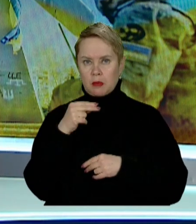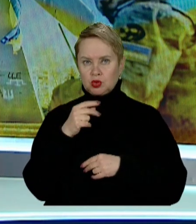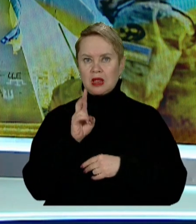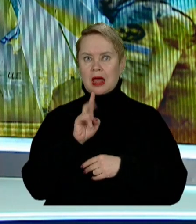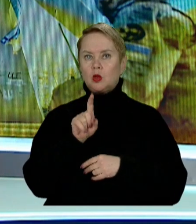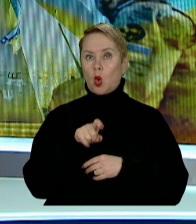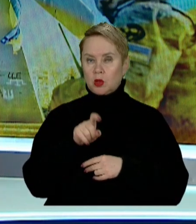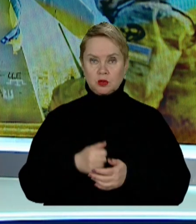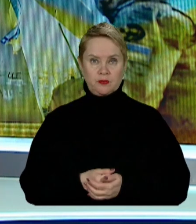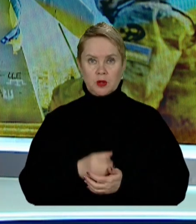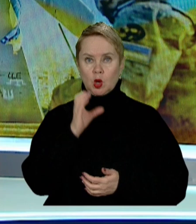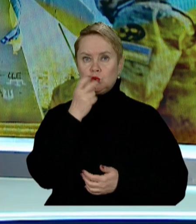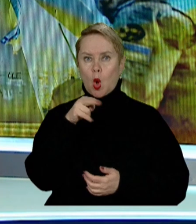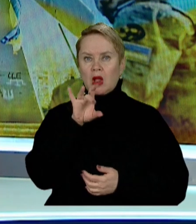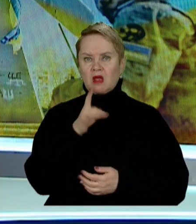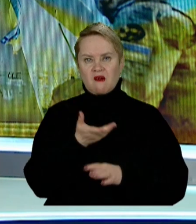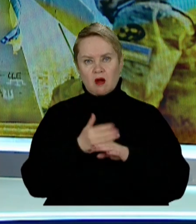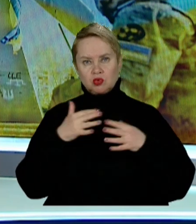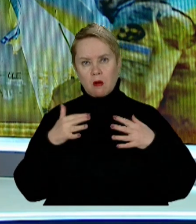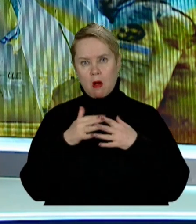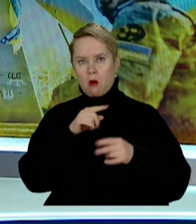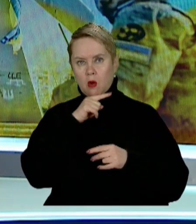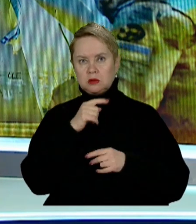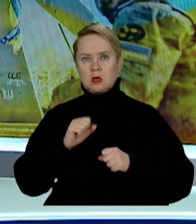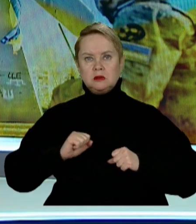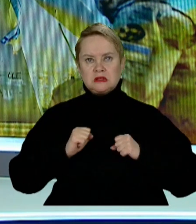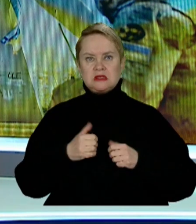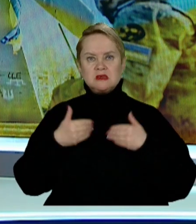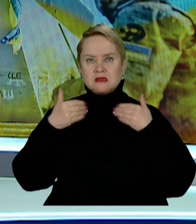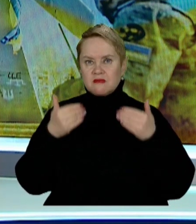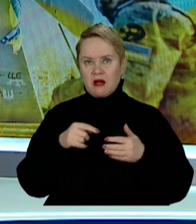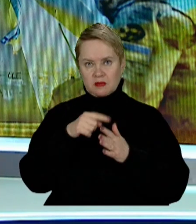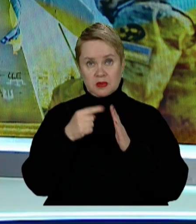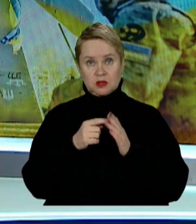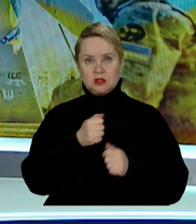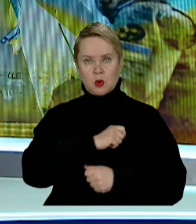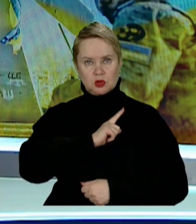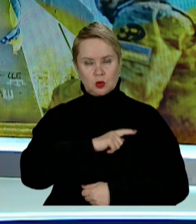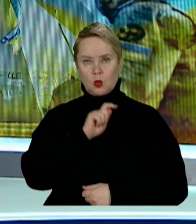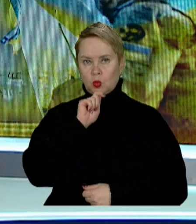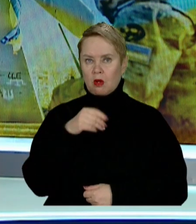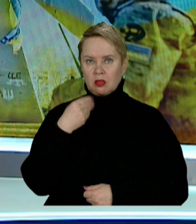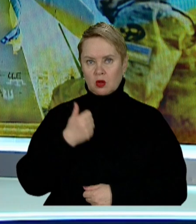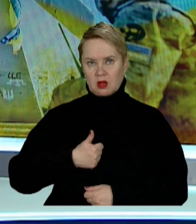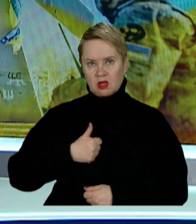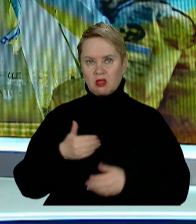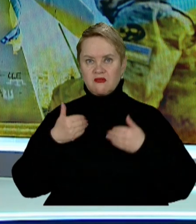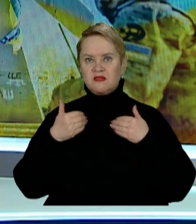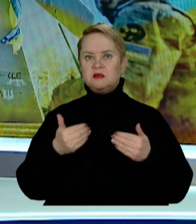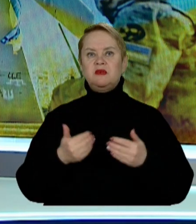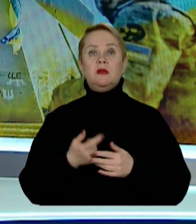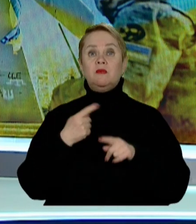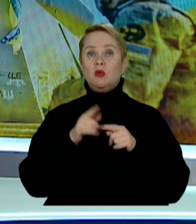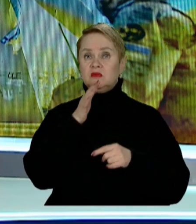та на Донеччині. В Солидарі ж важкі бої росіяни намагаються штурмувати місто. Втім, Збройні сили України дають гідну відповідь.